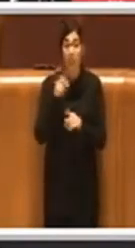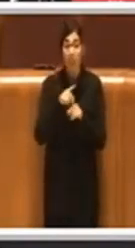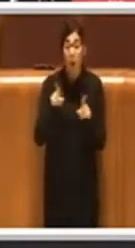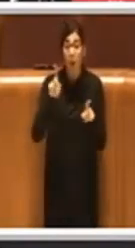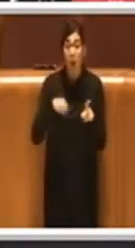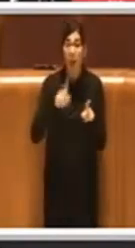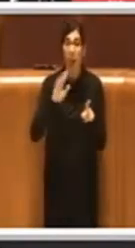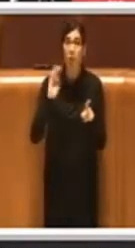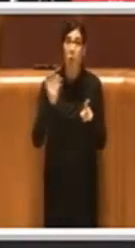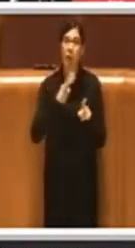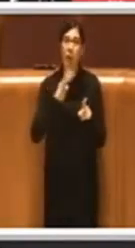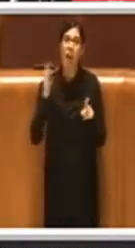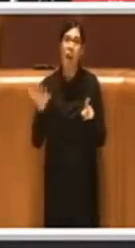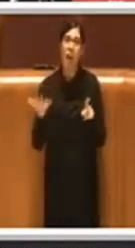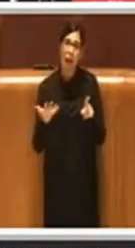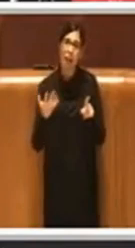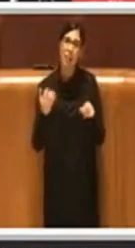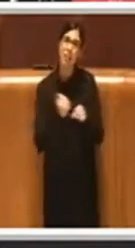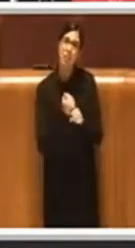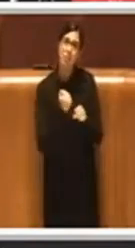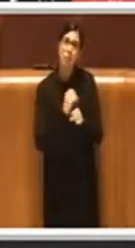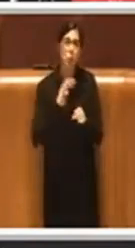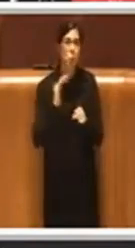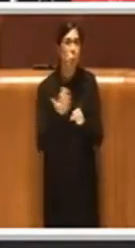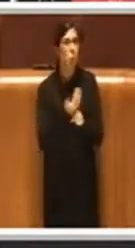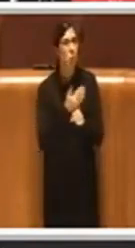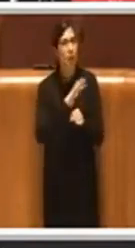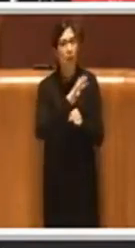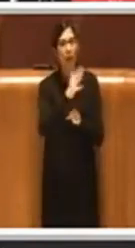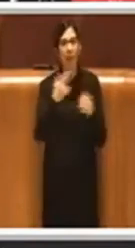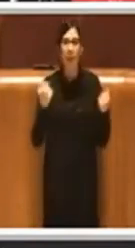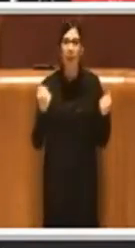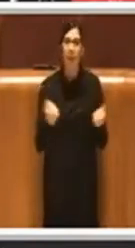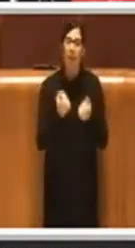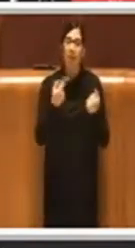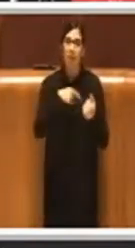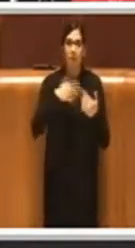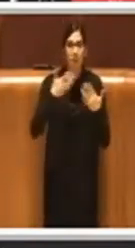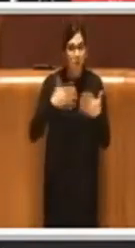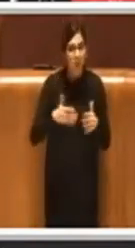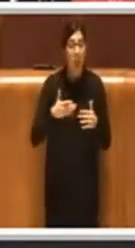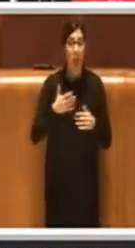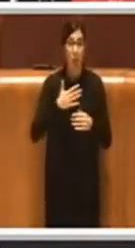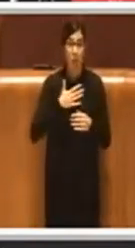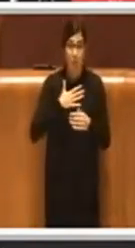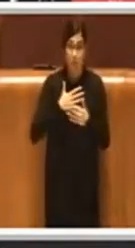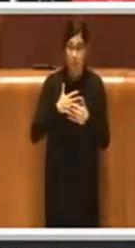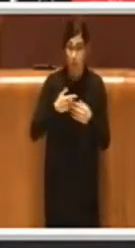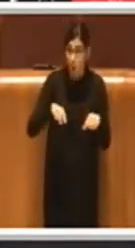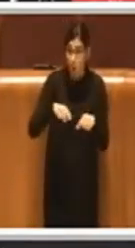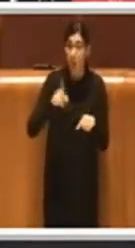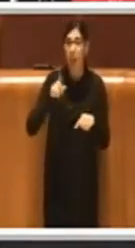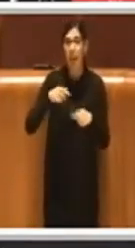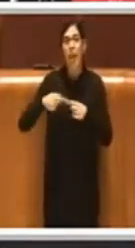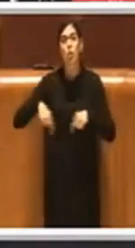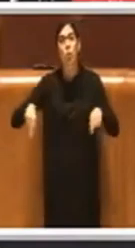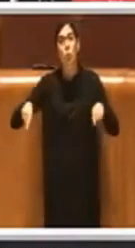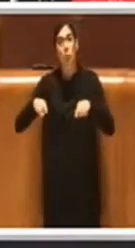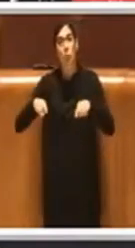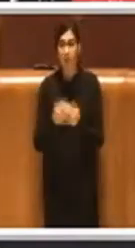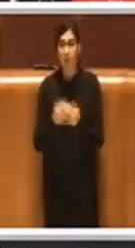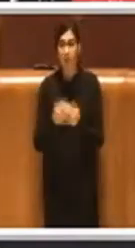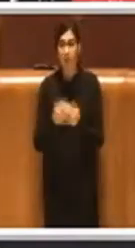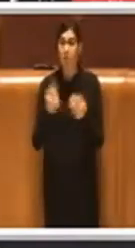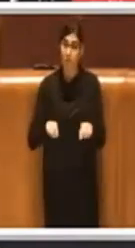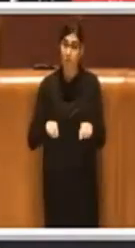iniziative che sono state portate avanti e dalla Giunta e da questo Consiglio e è proprio